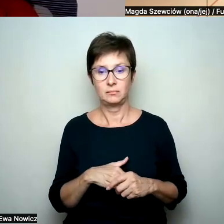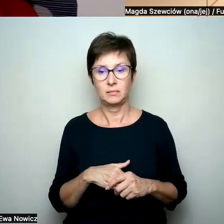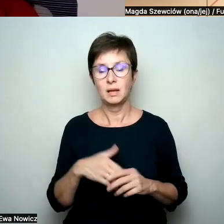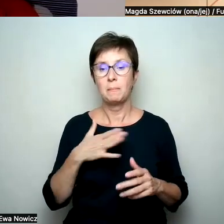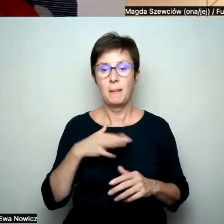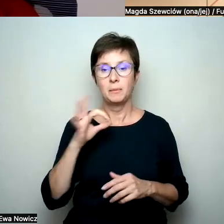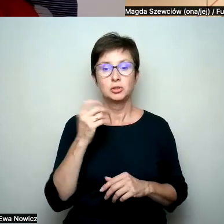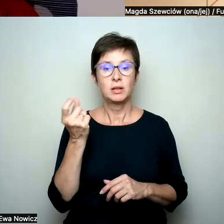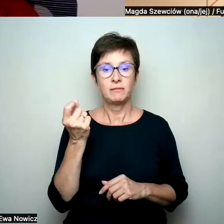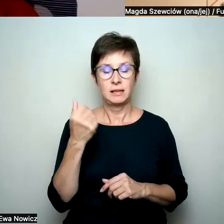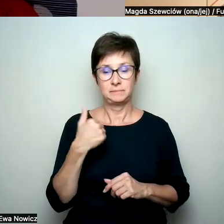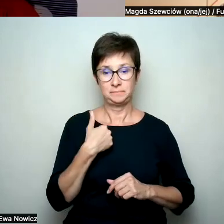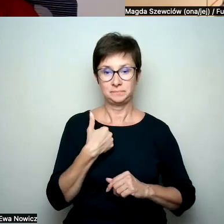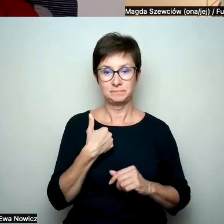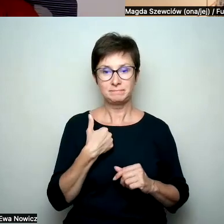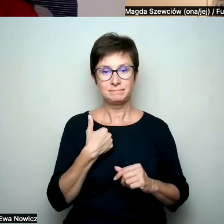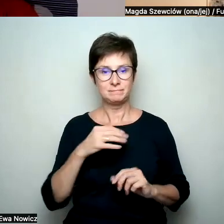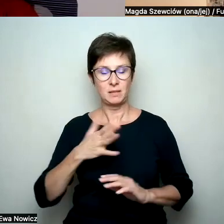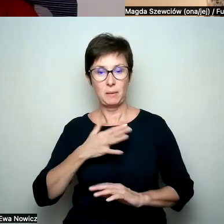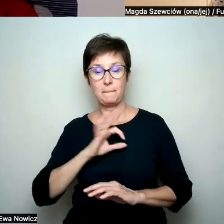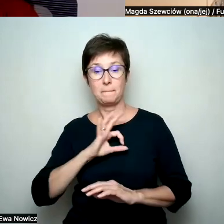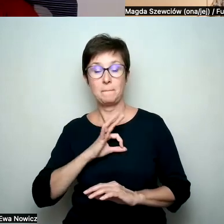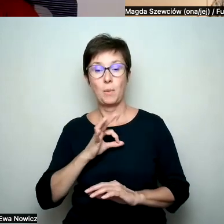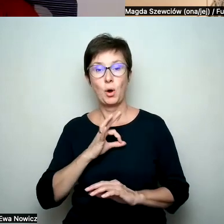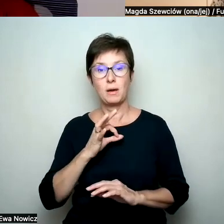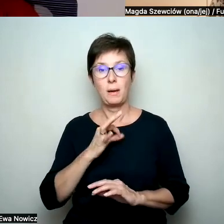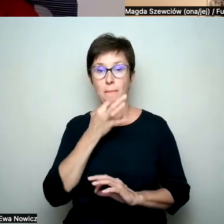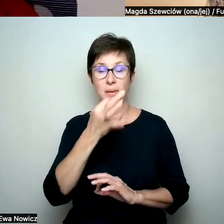Ja bym wróciła do moich pytań. To jest 5 minut dla mnie.